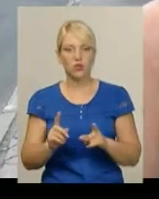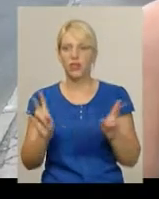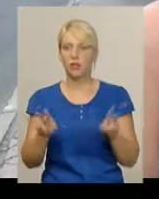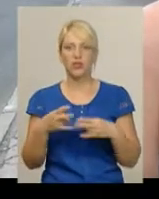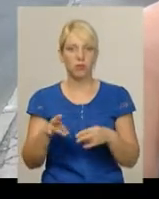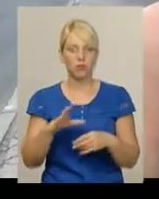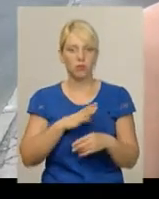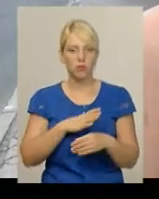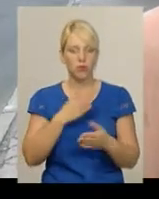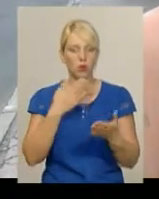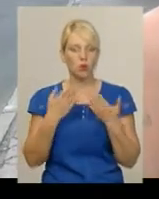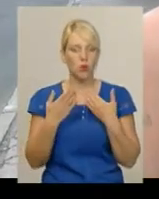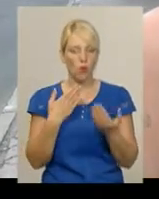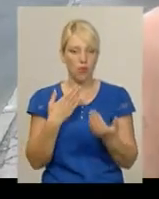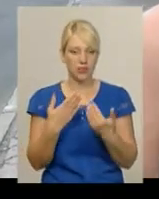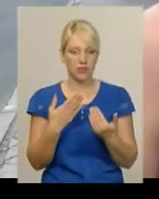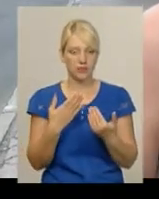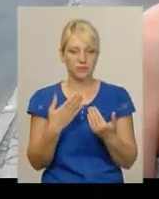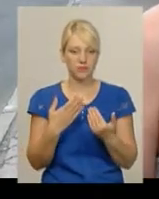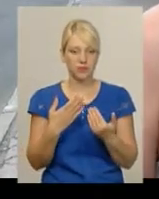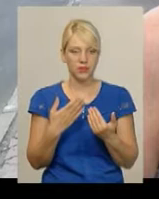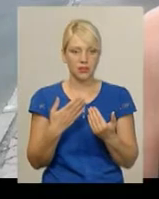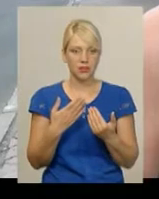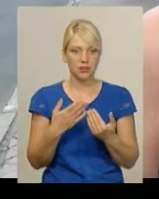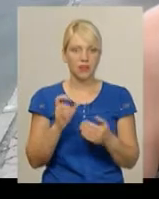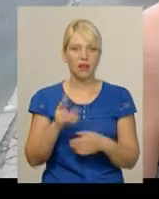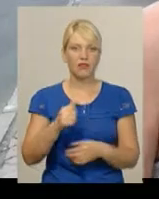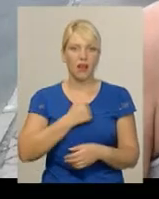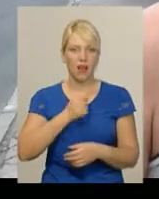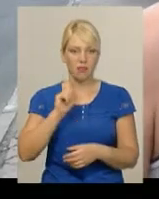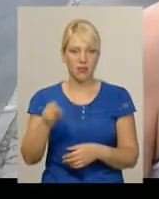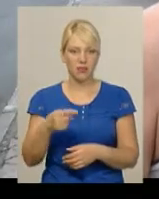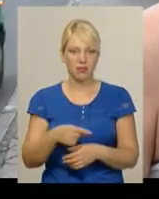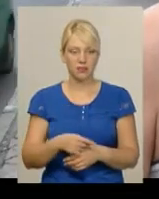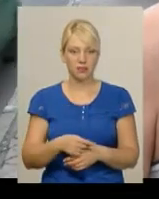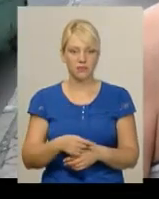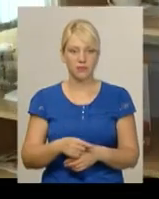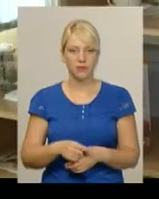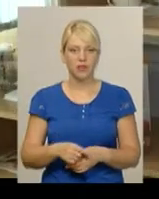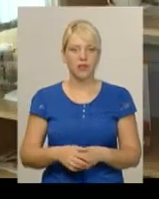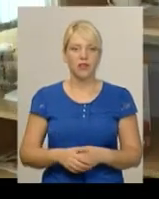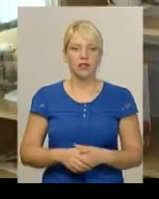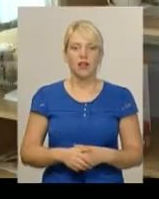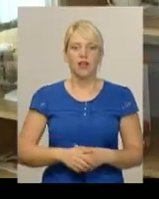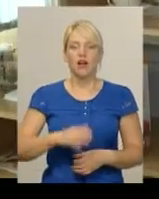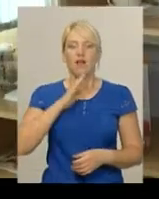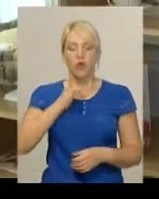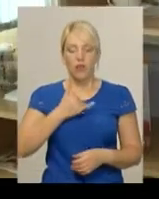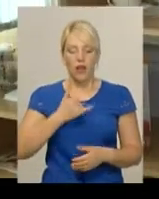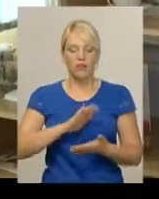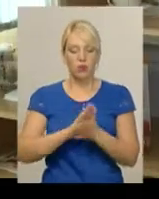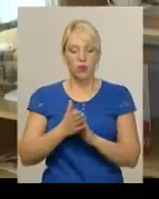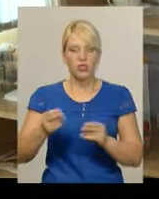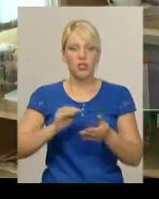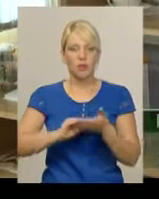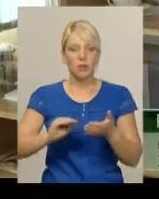треба було підходити по-армійськи, безобразно, але однообразно. У нас в положенні прописано, що ці